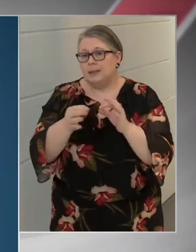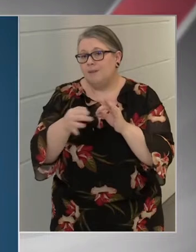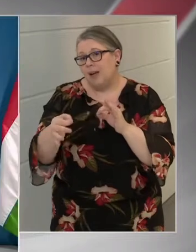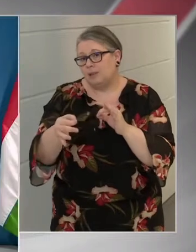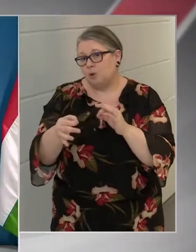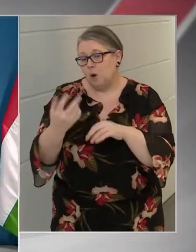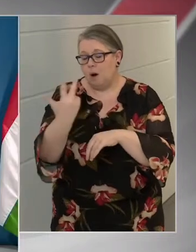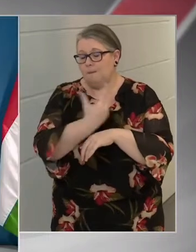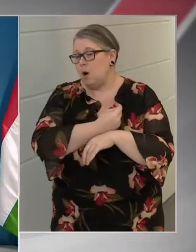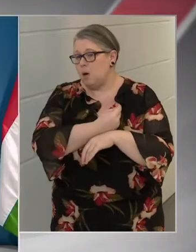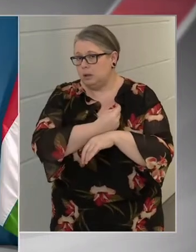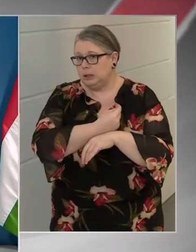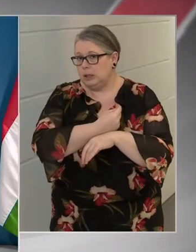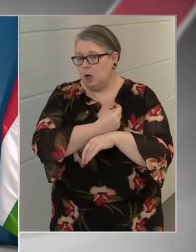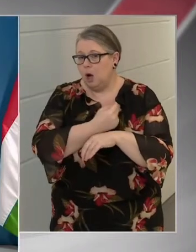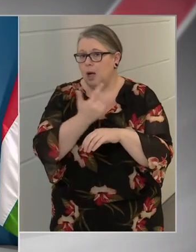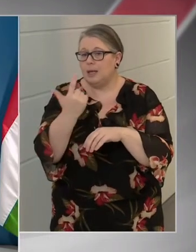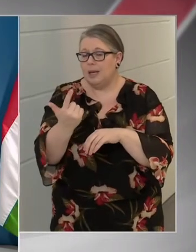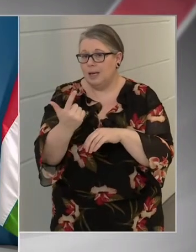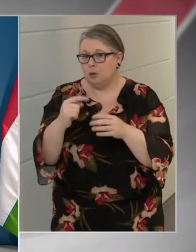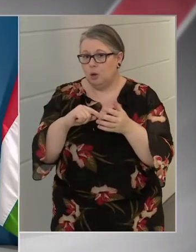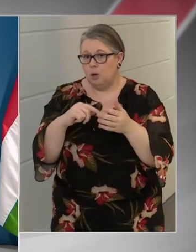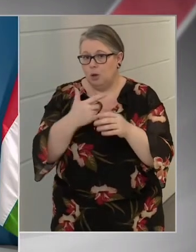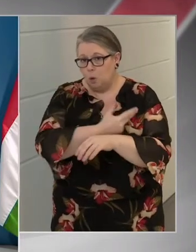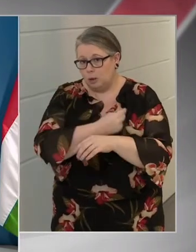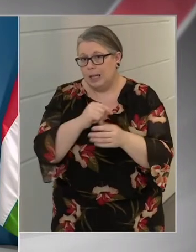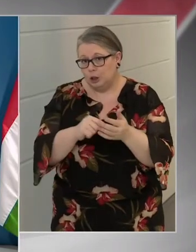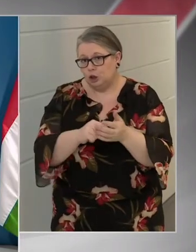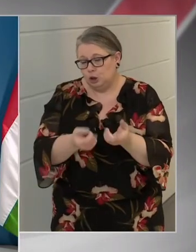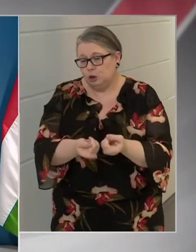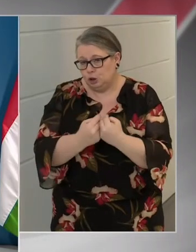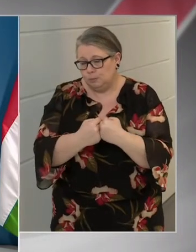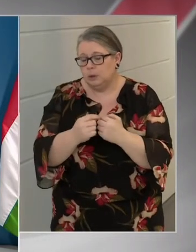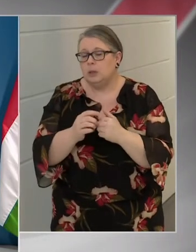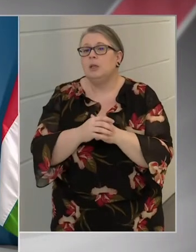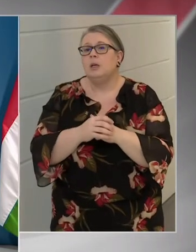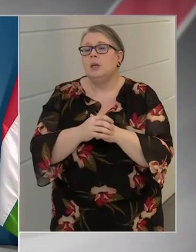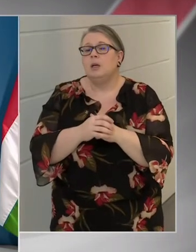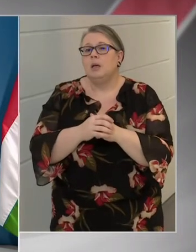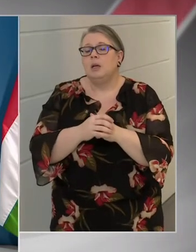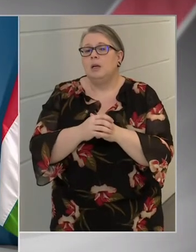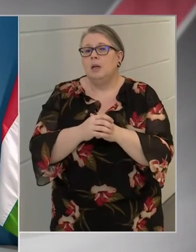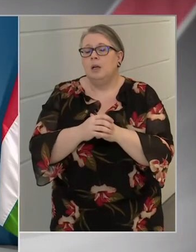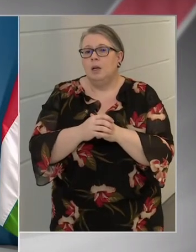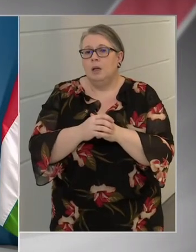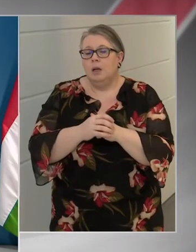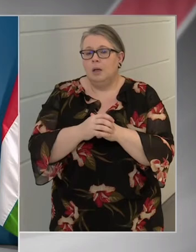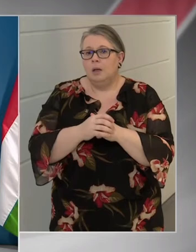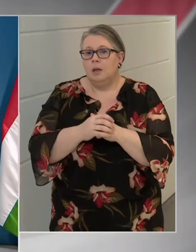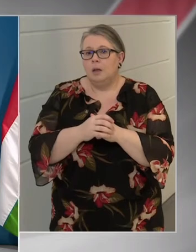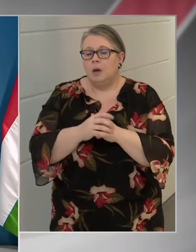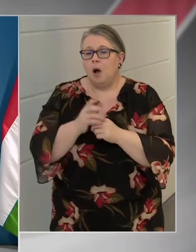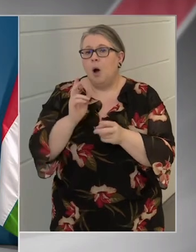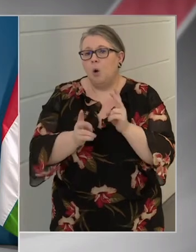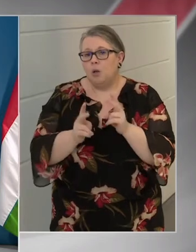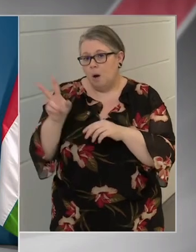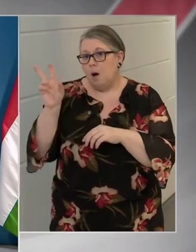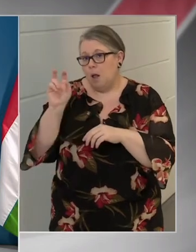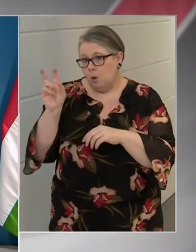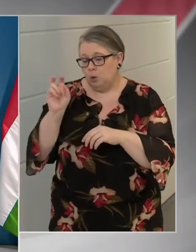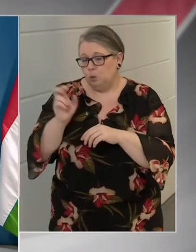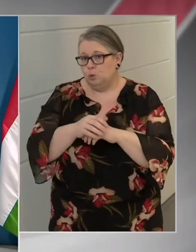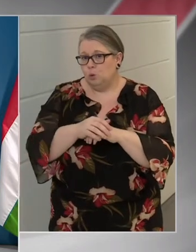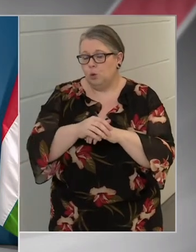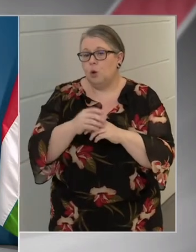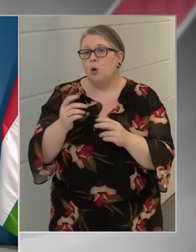vakcina, két oltásból áll ennek a beadása is, és ahogy hallottuk,